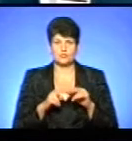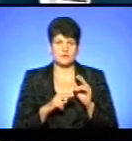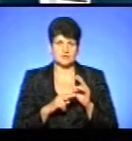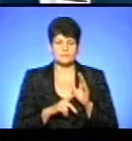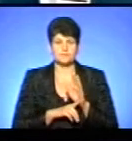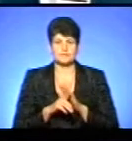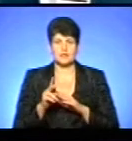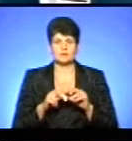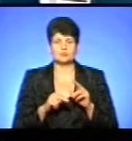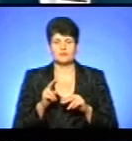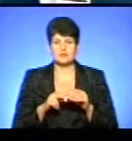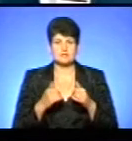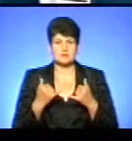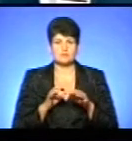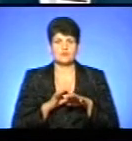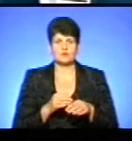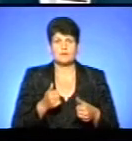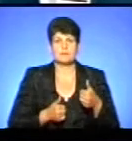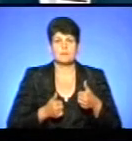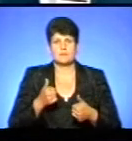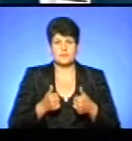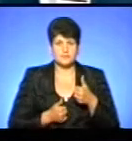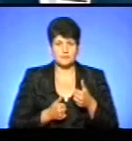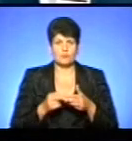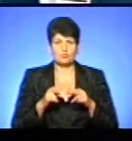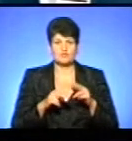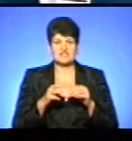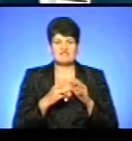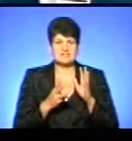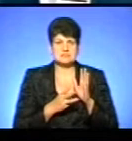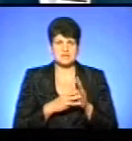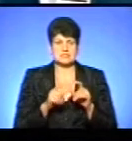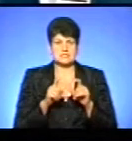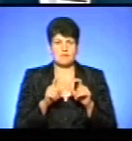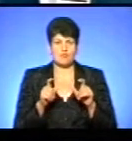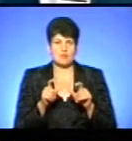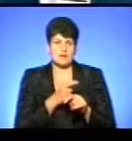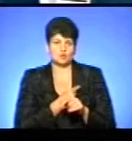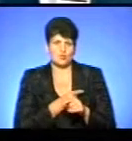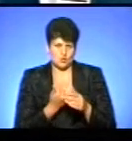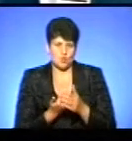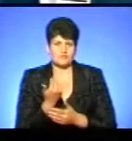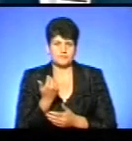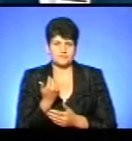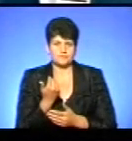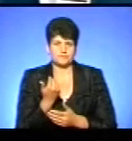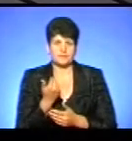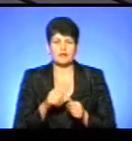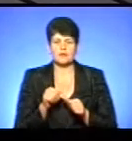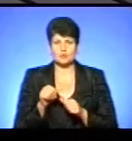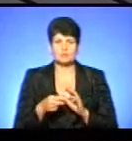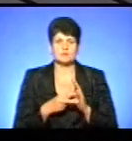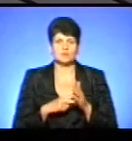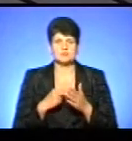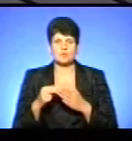почати будувати, зараз ми проводимо тендерні процедури, побудувати 18 амбулаторій, нових амбулаторій. Крім того, ми плануємо